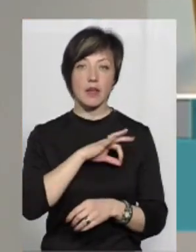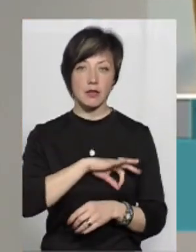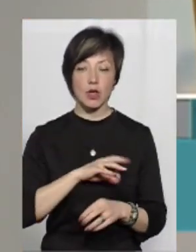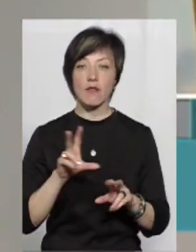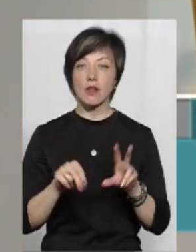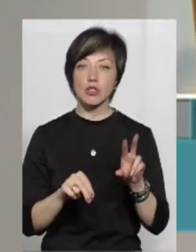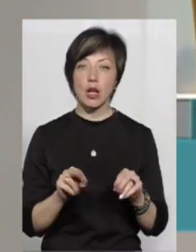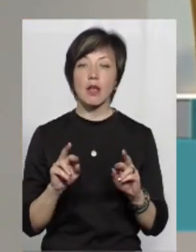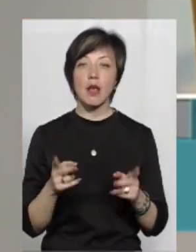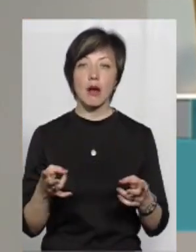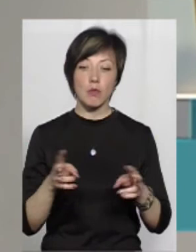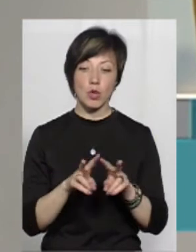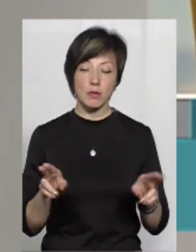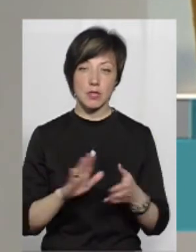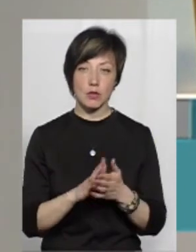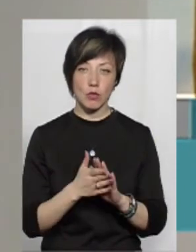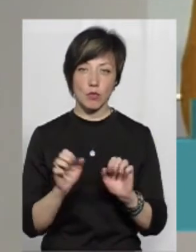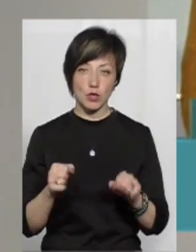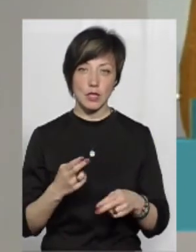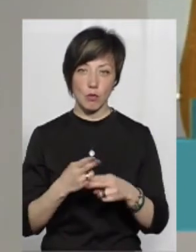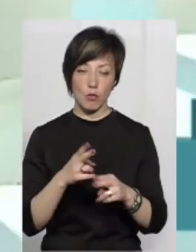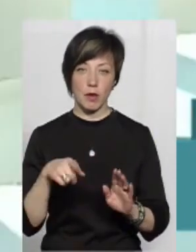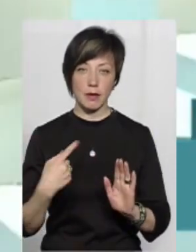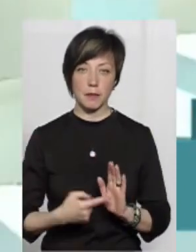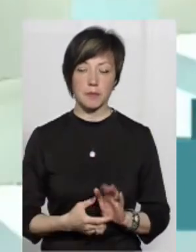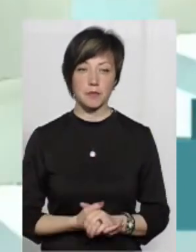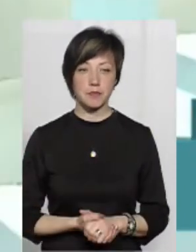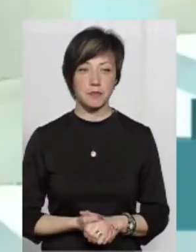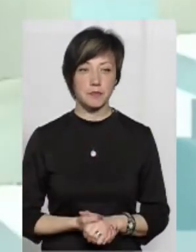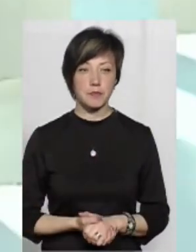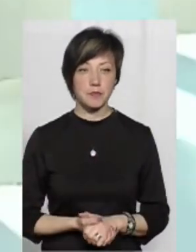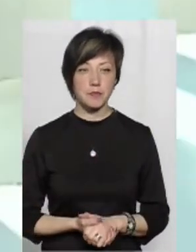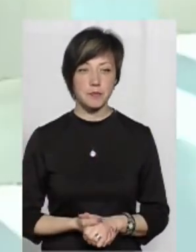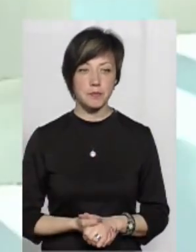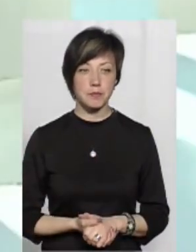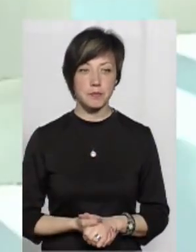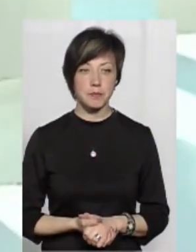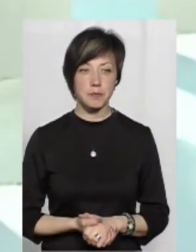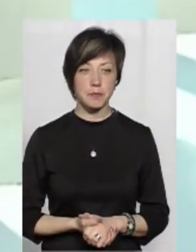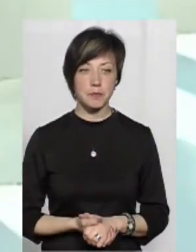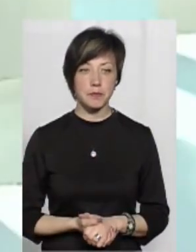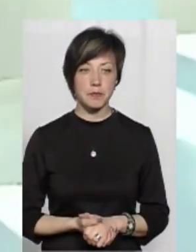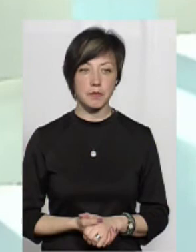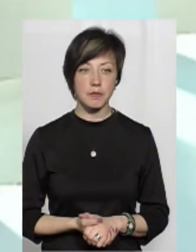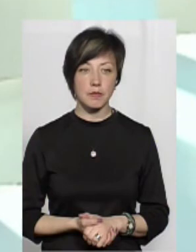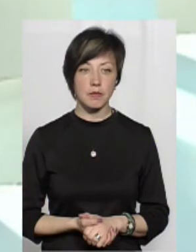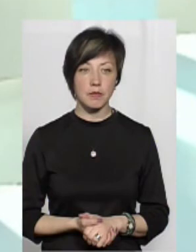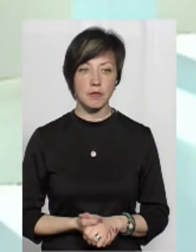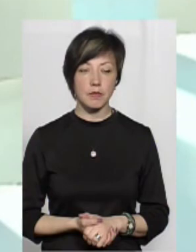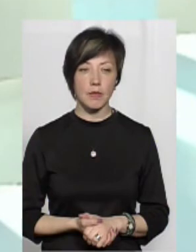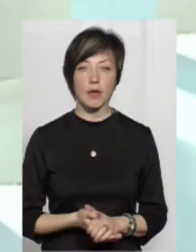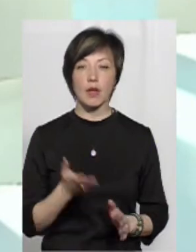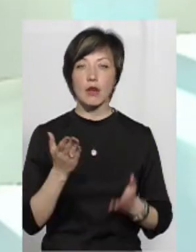Як вважаєте, як подібні ситуації можна запобігти? Ну, якщо говорити про конкретну